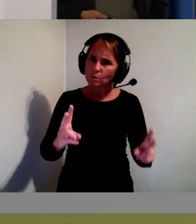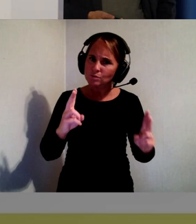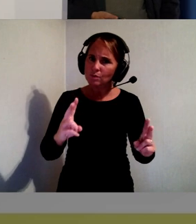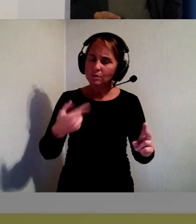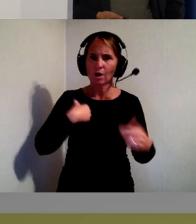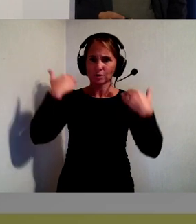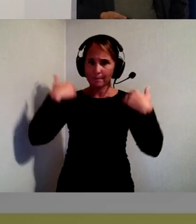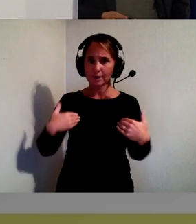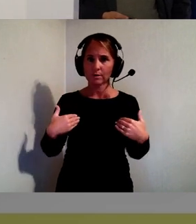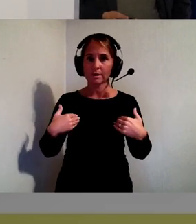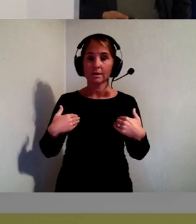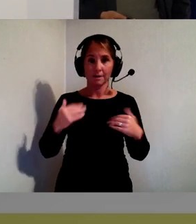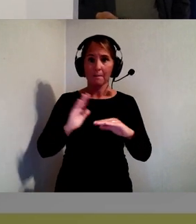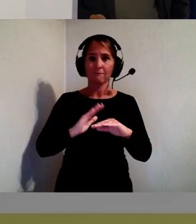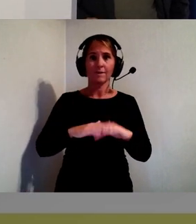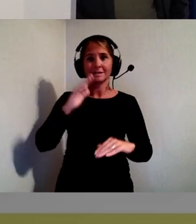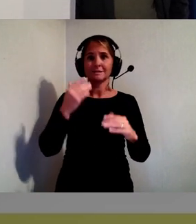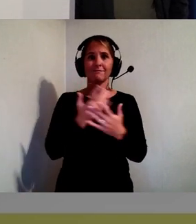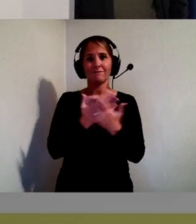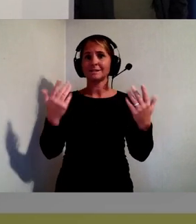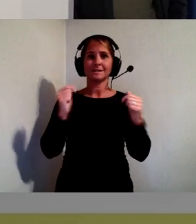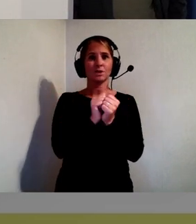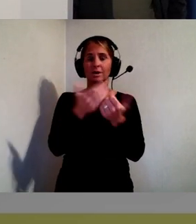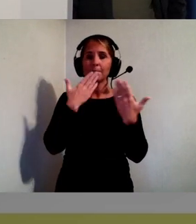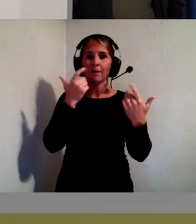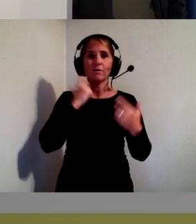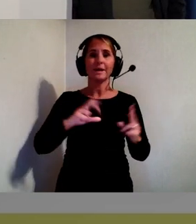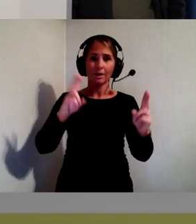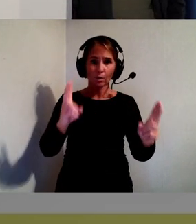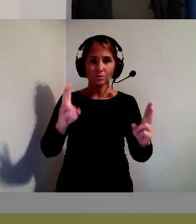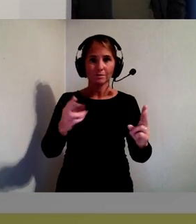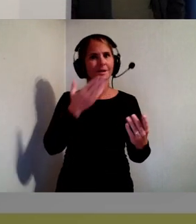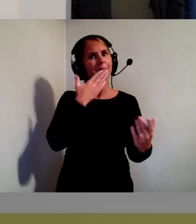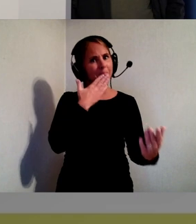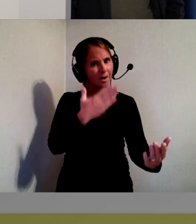Det mesta är faktiskt bra för mig. Det är en bra tankeställare.